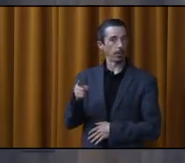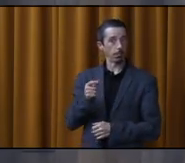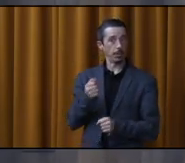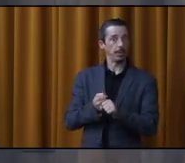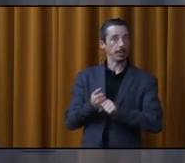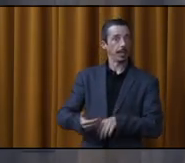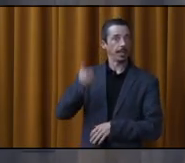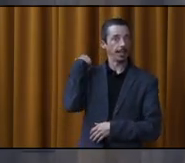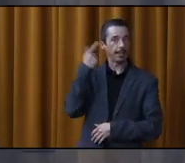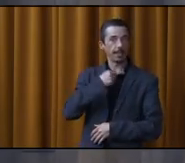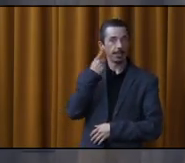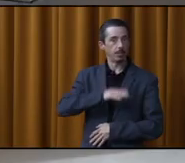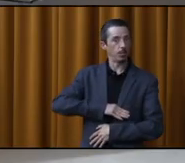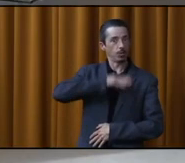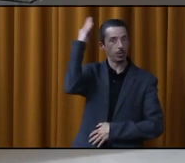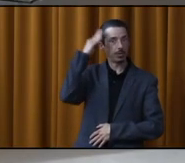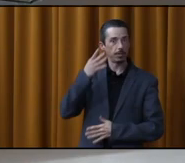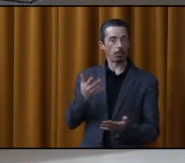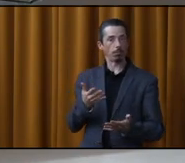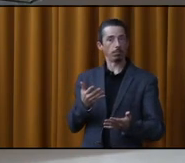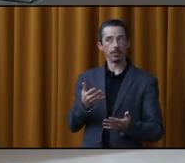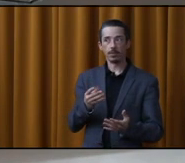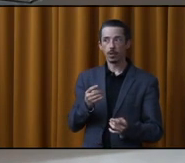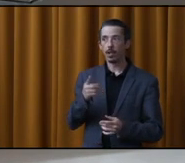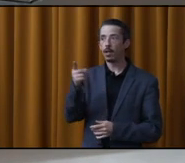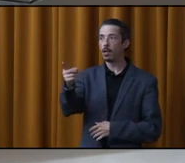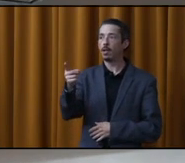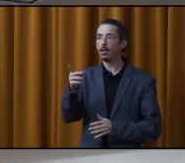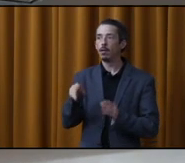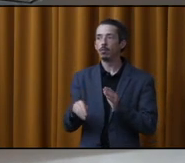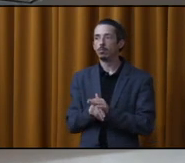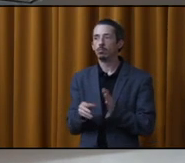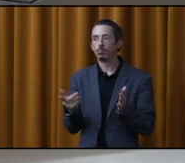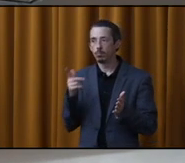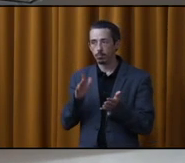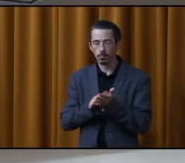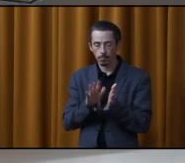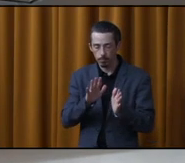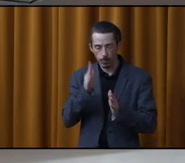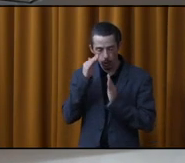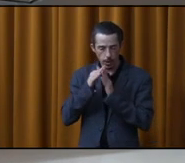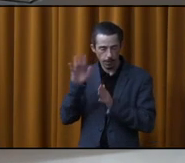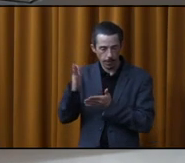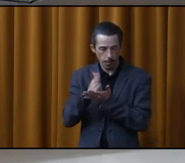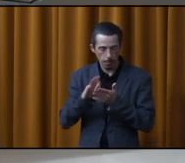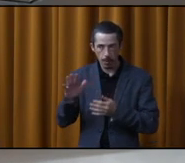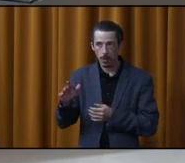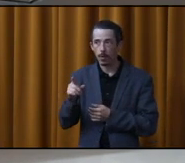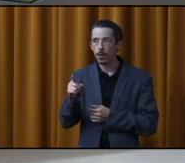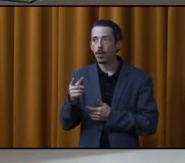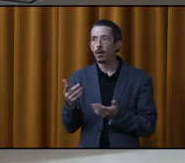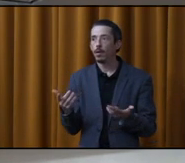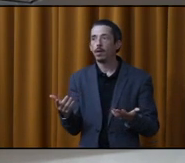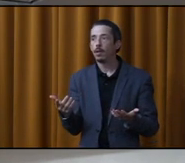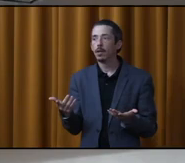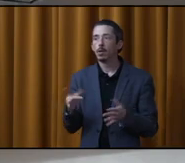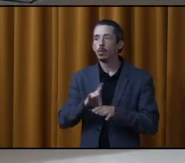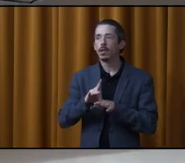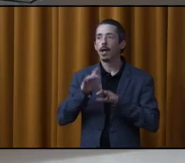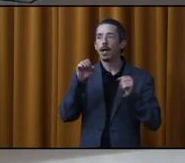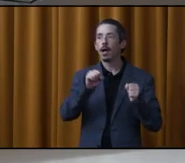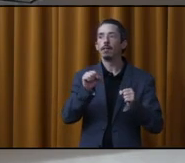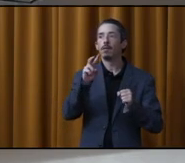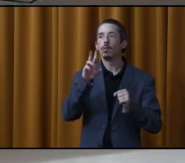dix ans. Mais entre-temps, ce n pas possible d'utiliser, par exemple, je ne sais pas si ça partit à la ville, mais un terrain